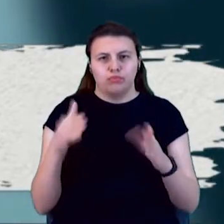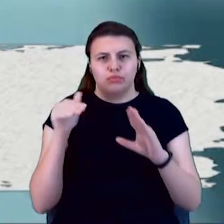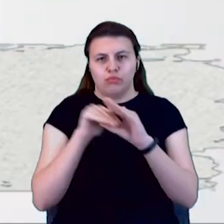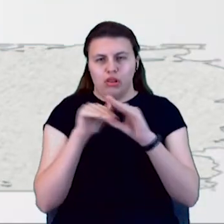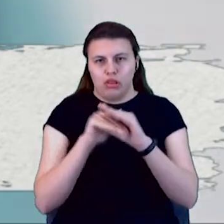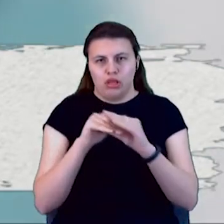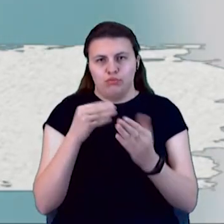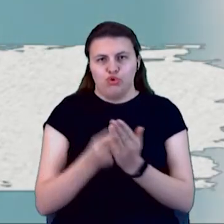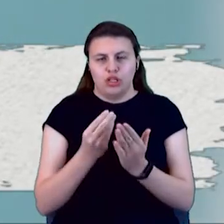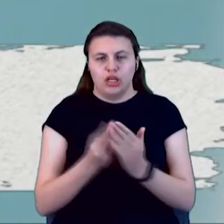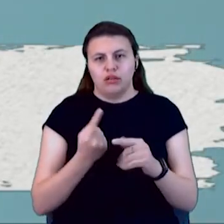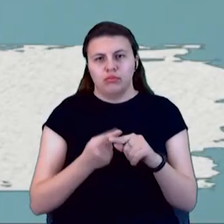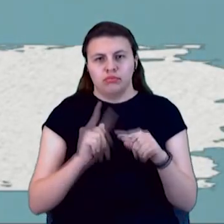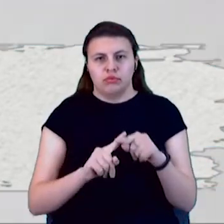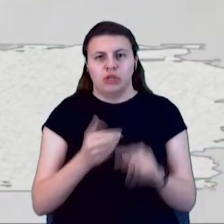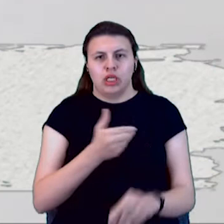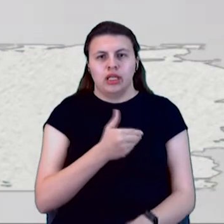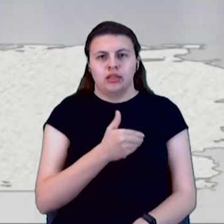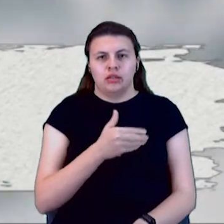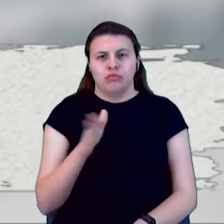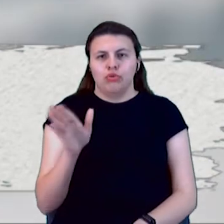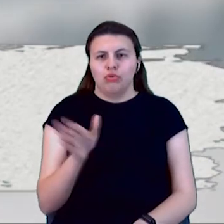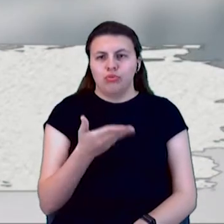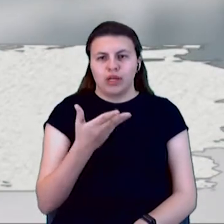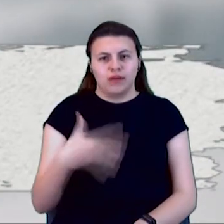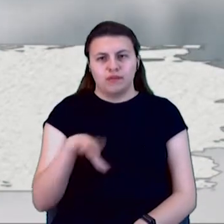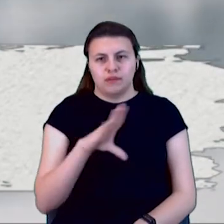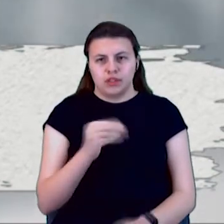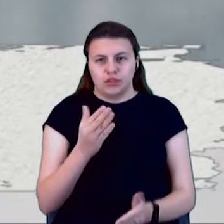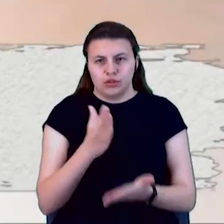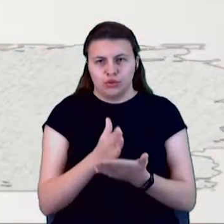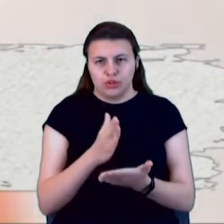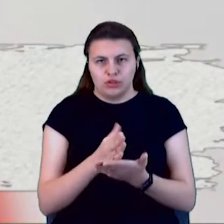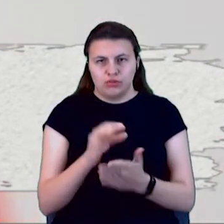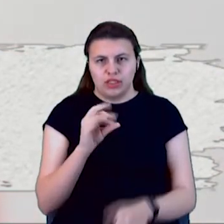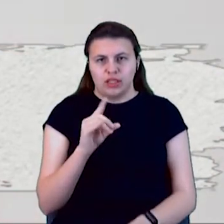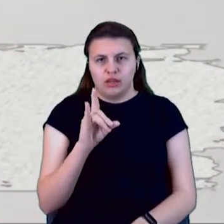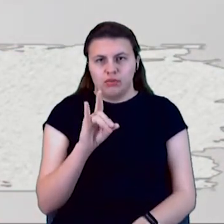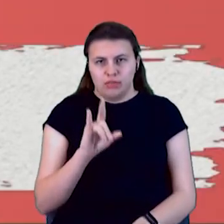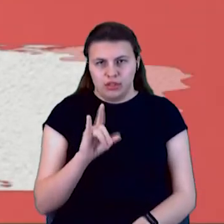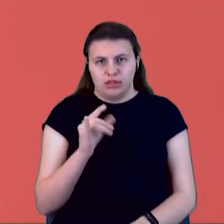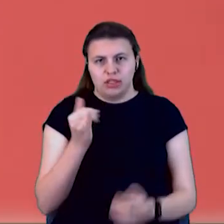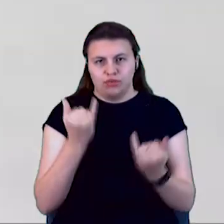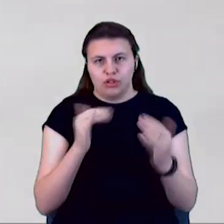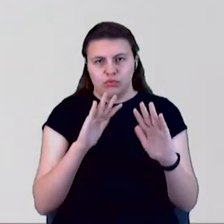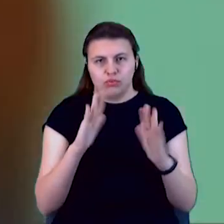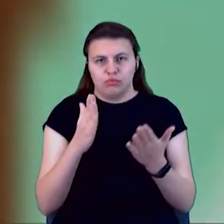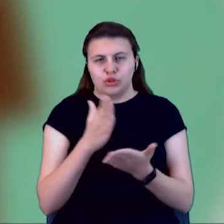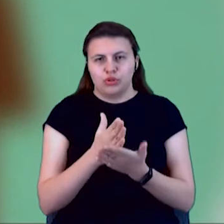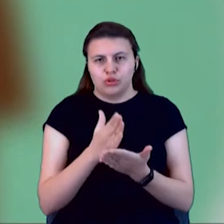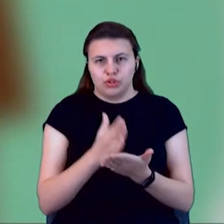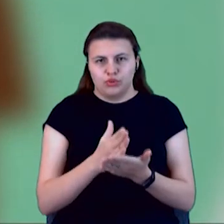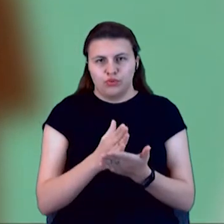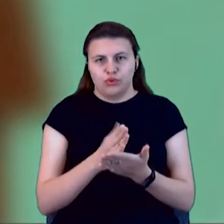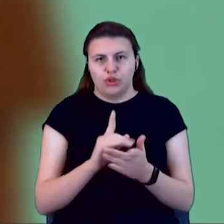хочемо брати всі существуючі схеми, які на сьогоднішній момент существують. Що